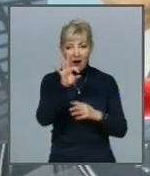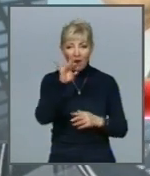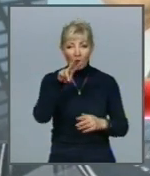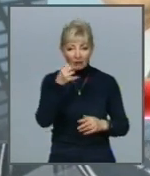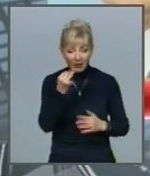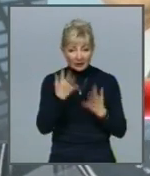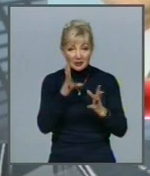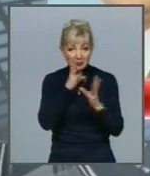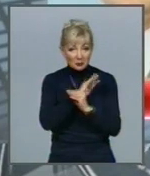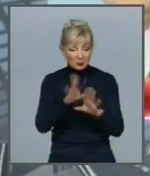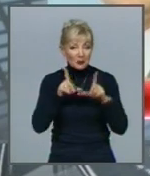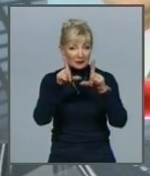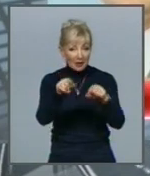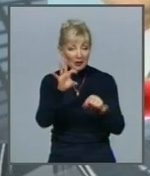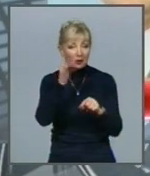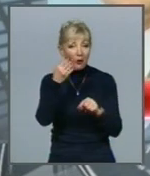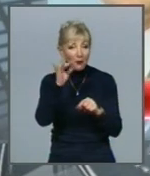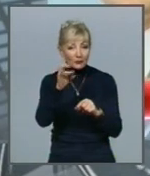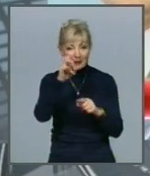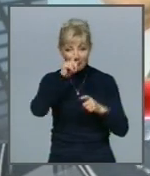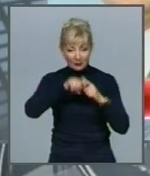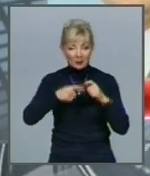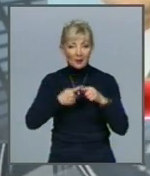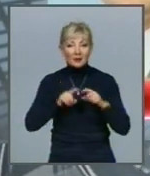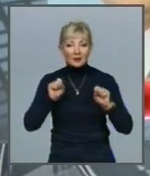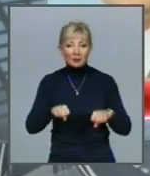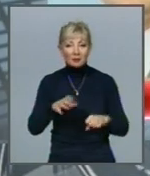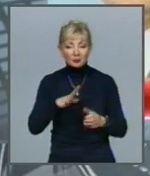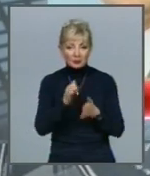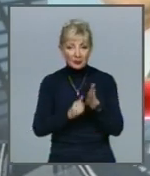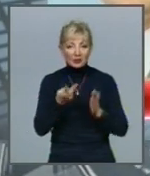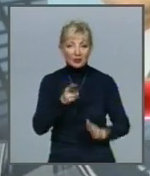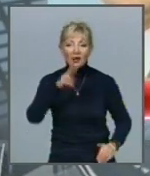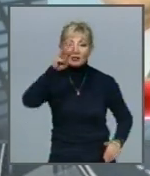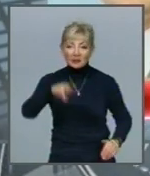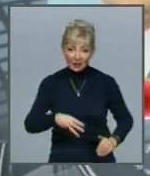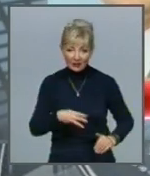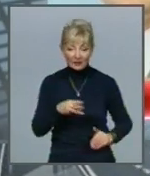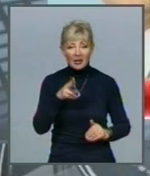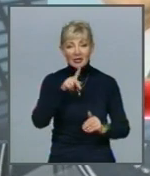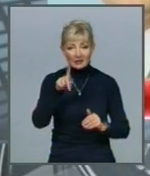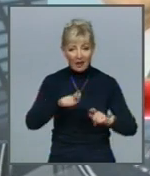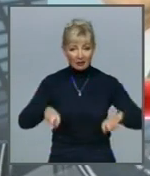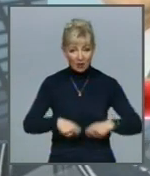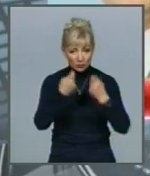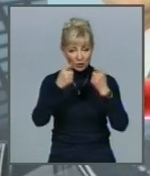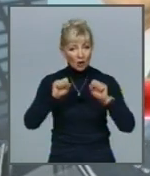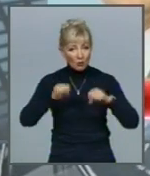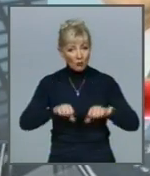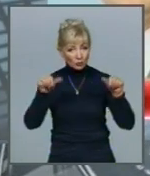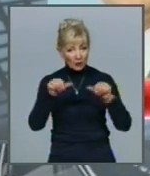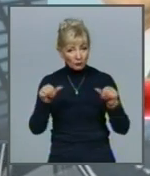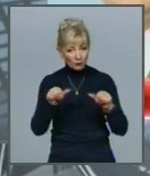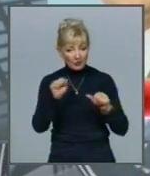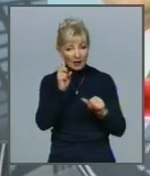не встиг доїхати до офісу на перевірку, то це може стати приводом для штрафів за формальні порушення Можуть оформити актом,